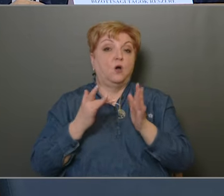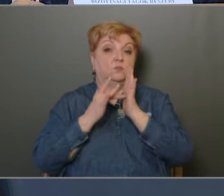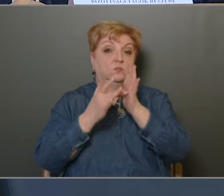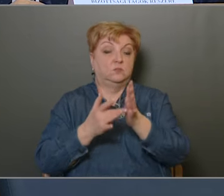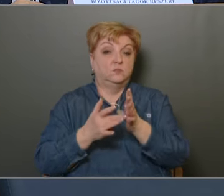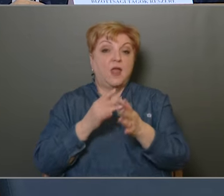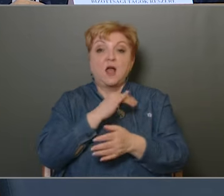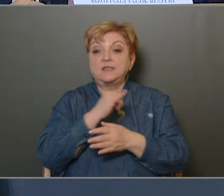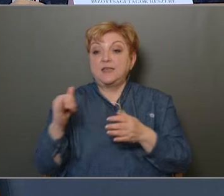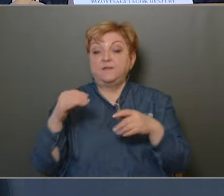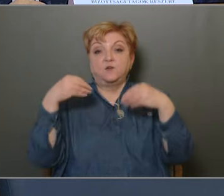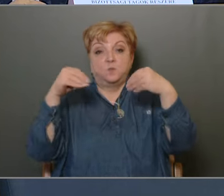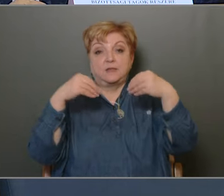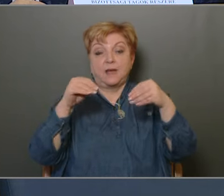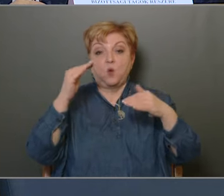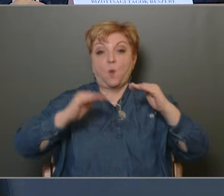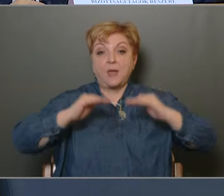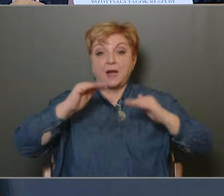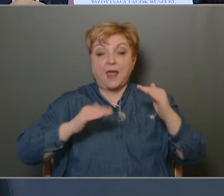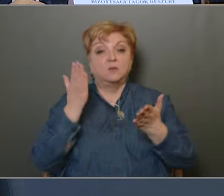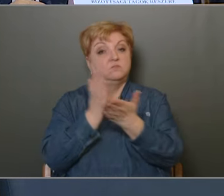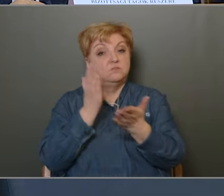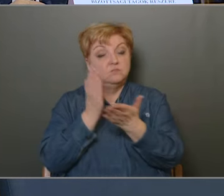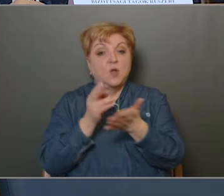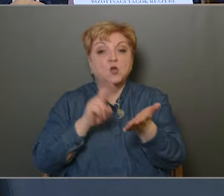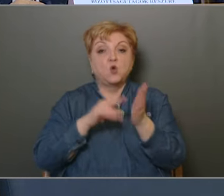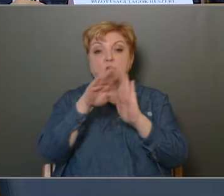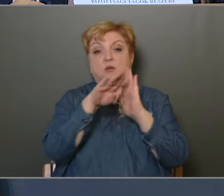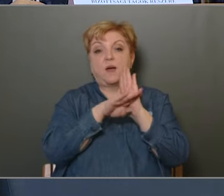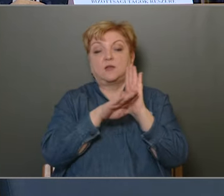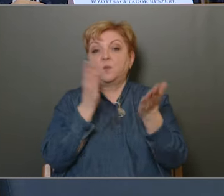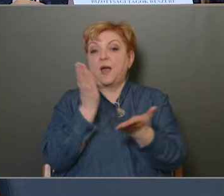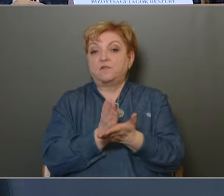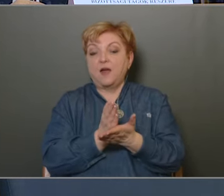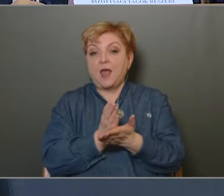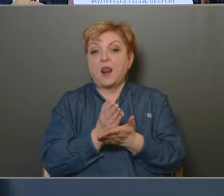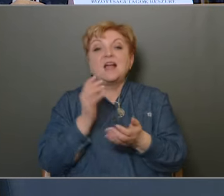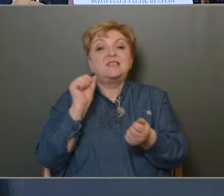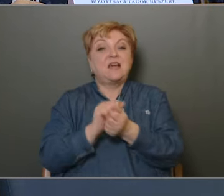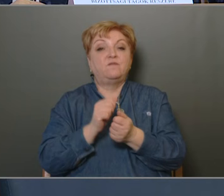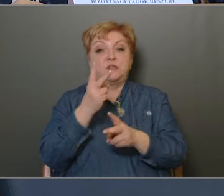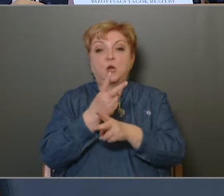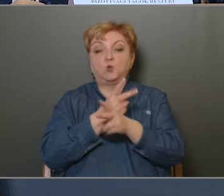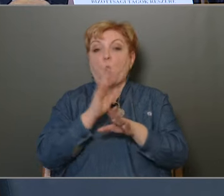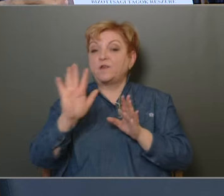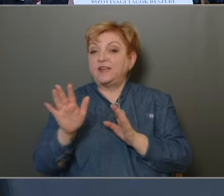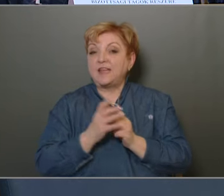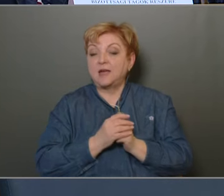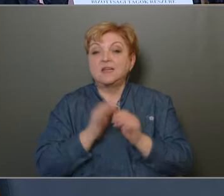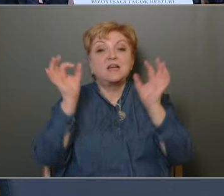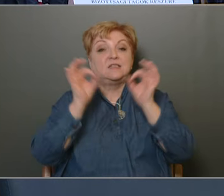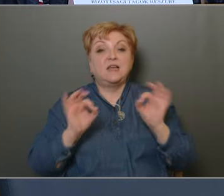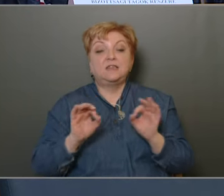kielentette, az éves beszámoló, mérleg, megfelel a hatályos jogszabályoknak, a számviteli törvénynek. A cégnél